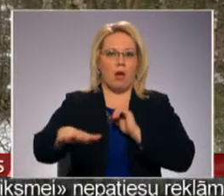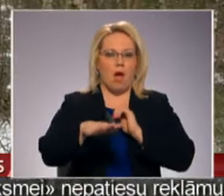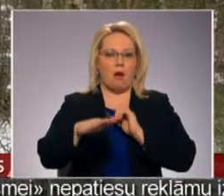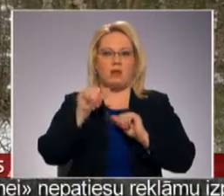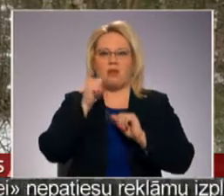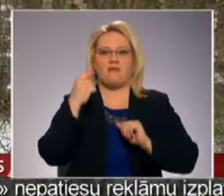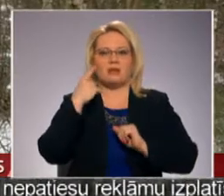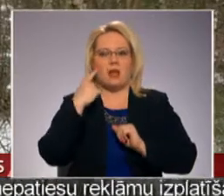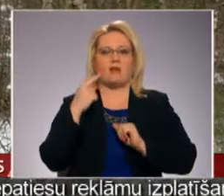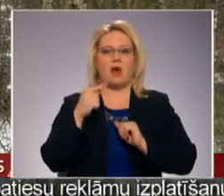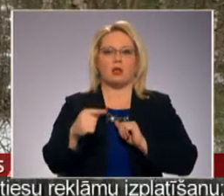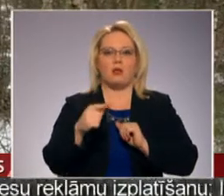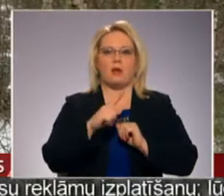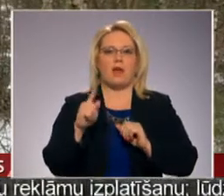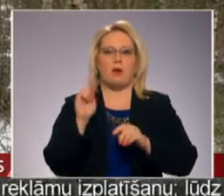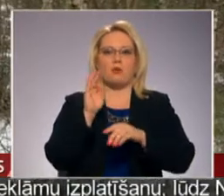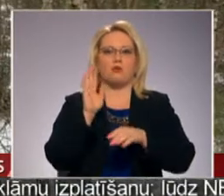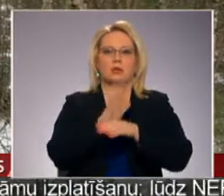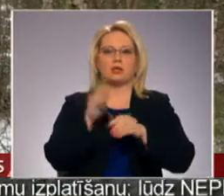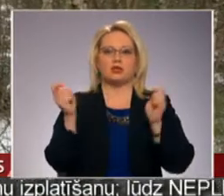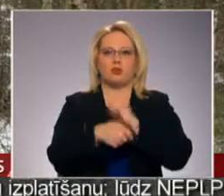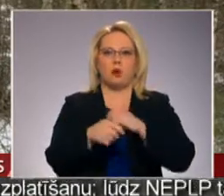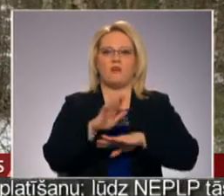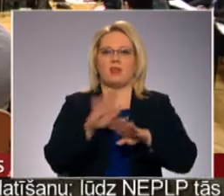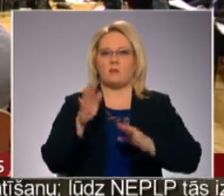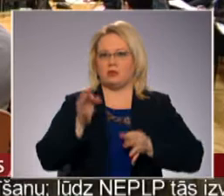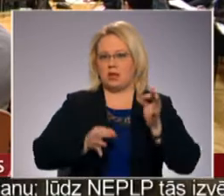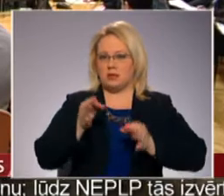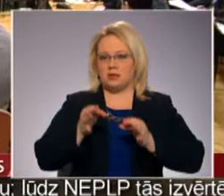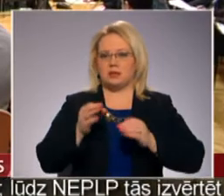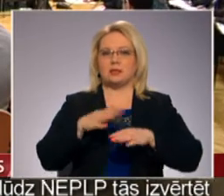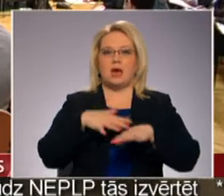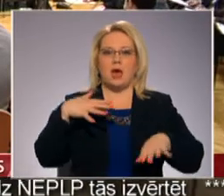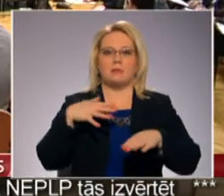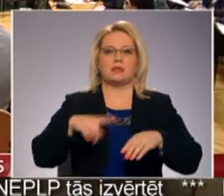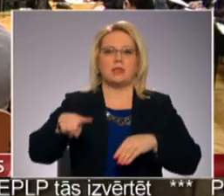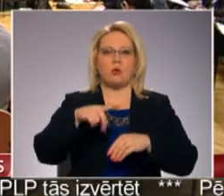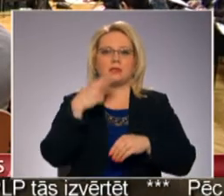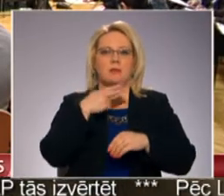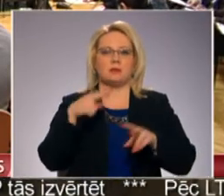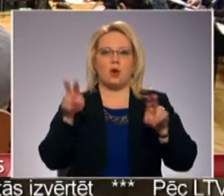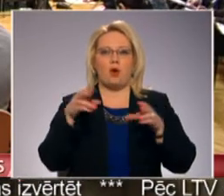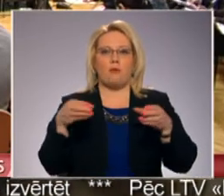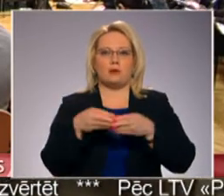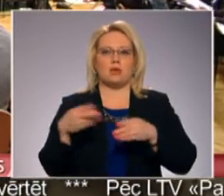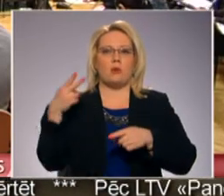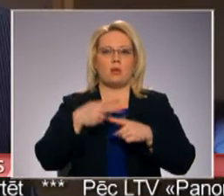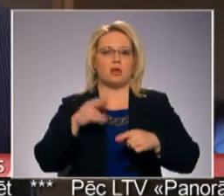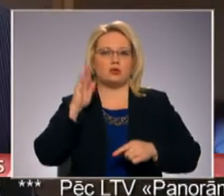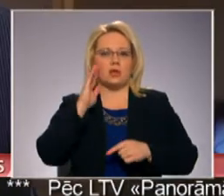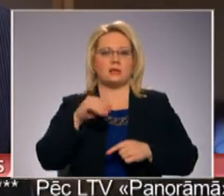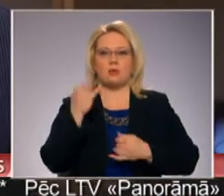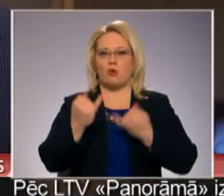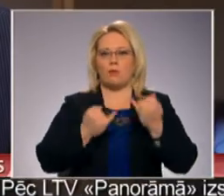nevar zināt, vai par to netiks uzlikt sodu un nesakost iesvedības. Sējams tālu saimniecības komisija šodien otreiz uzklausīja